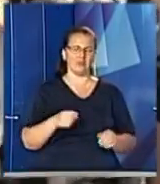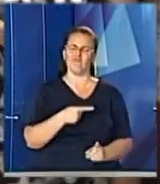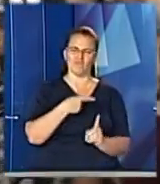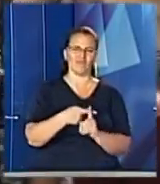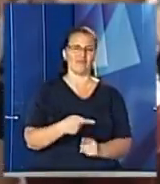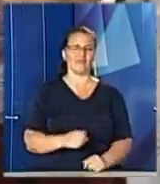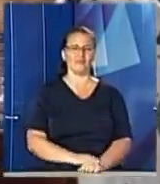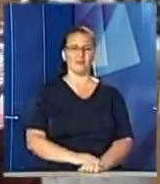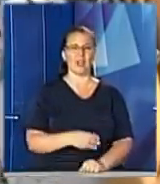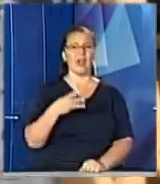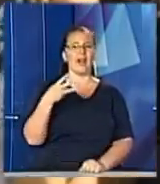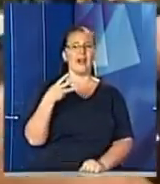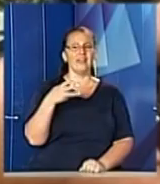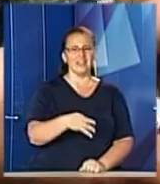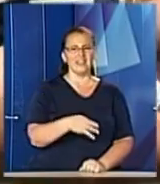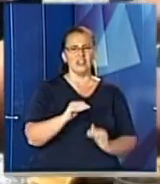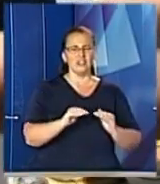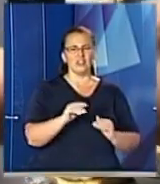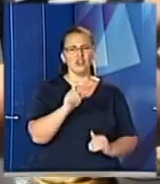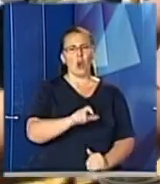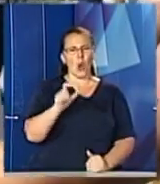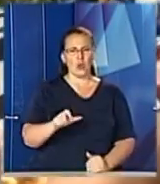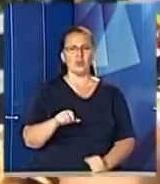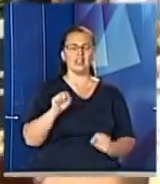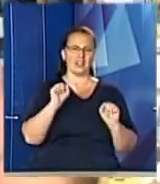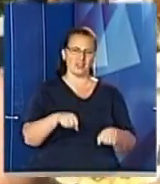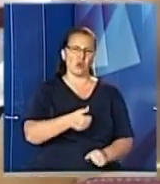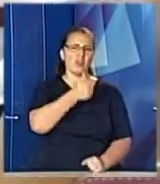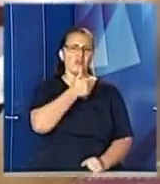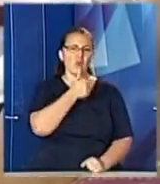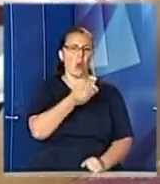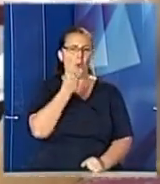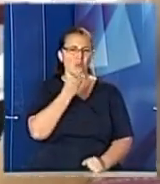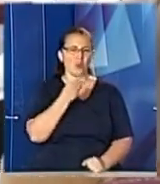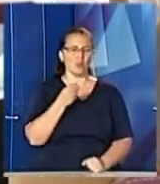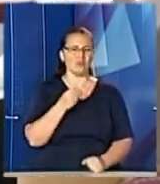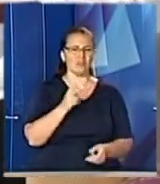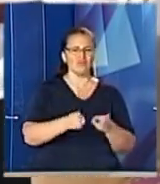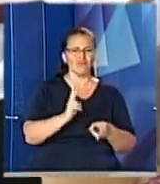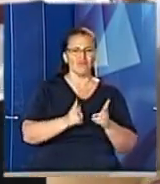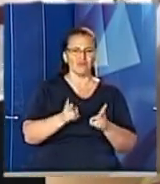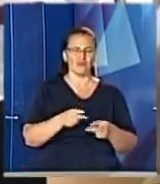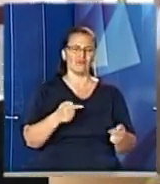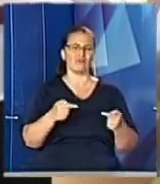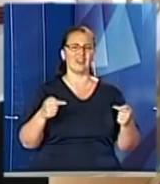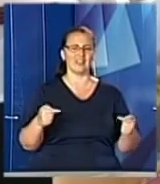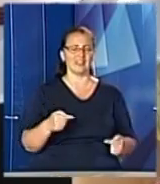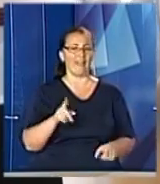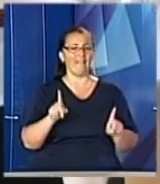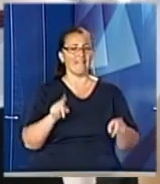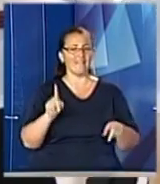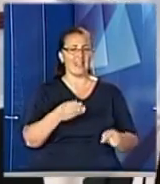тисячі гостей фестивалю змогли скуштувати страви від господині Радехівщини. «Деякі страви були незвичними,